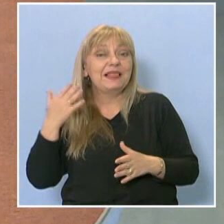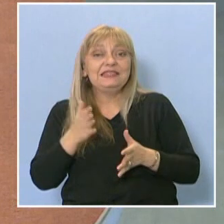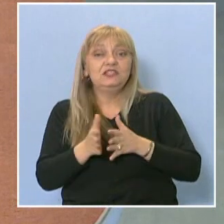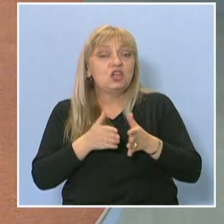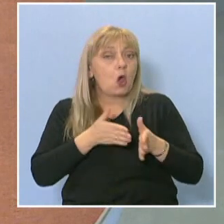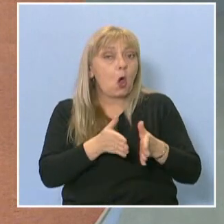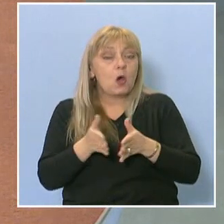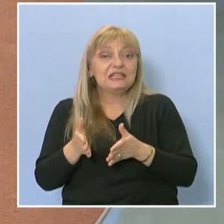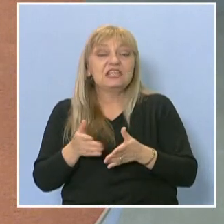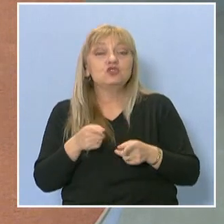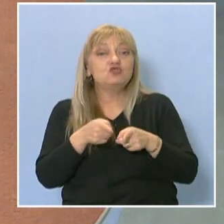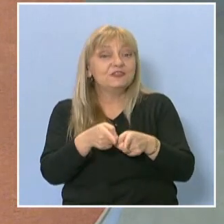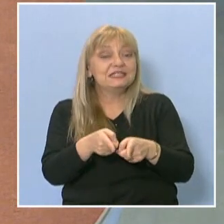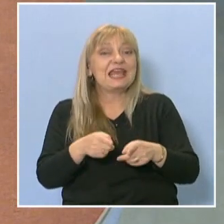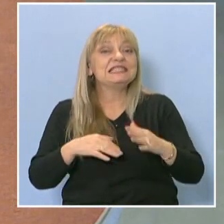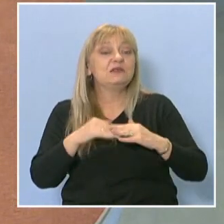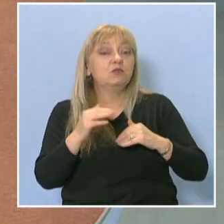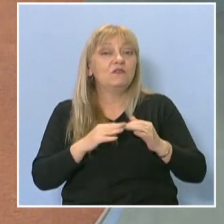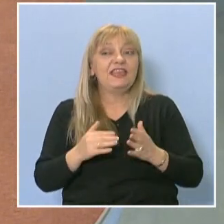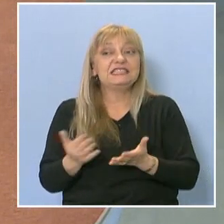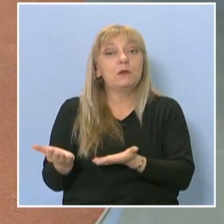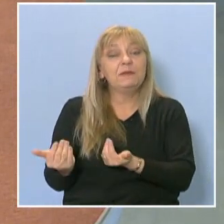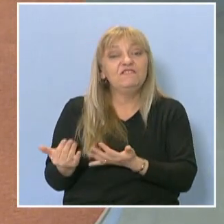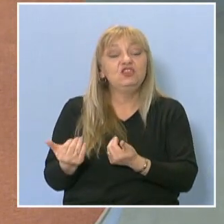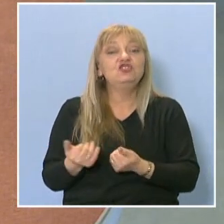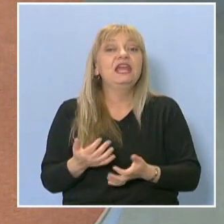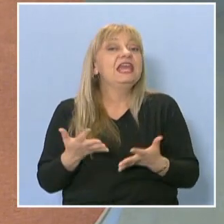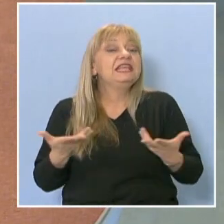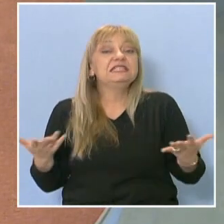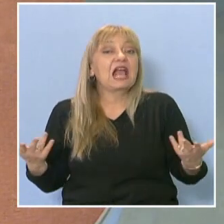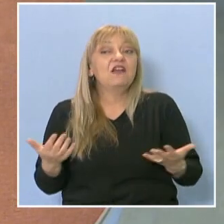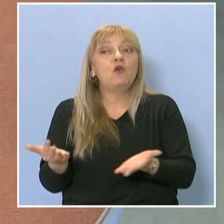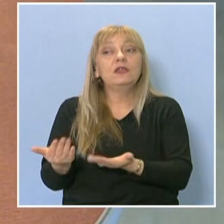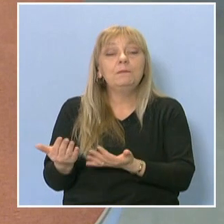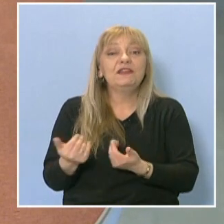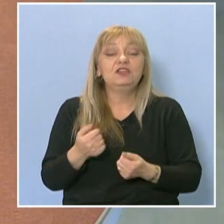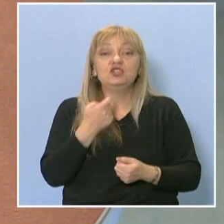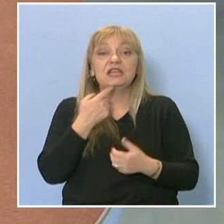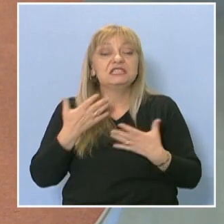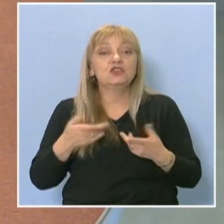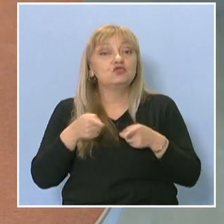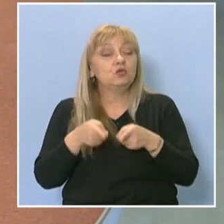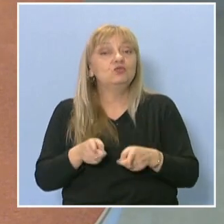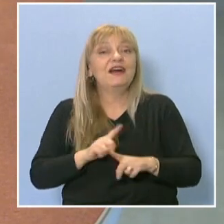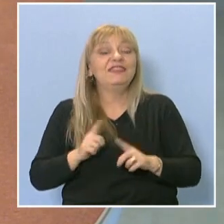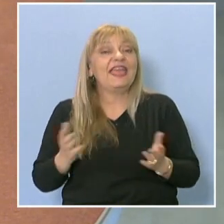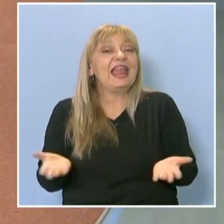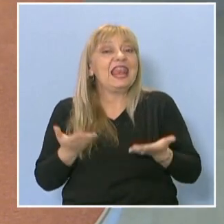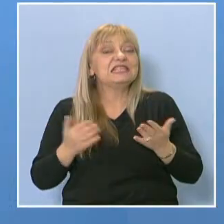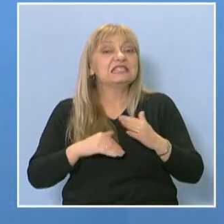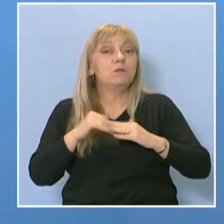ли се към тази професия? Привлича ли ги тя и с какво ги привлича? Защото това не е лесна професия.